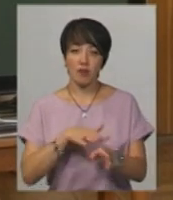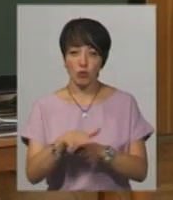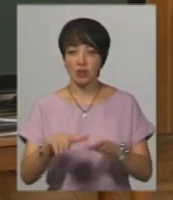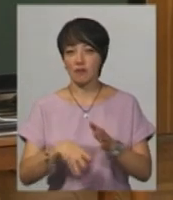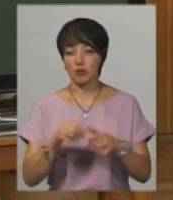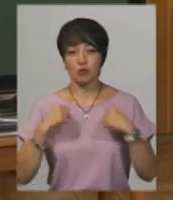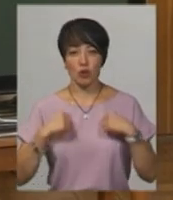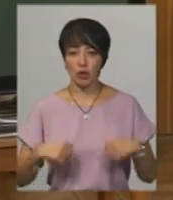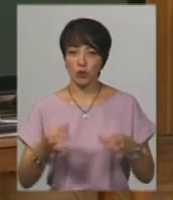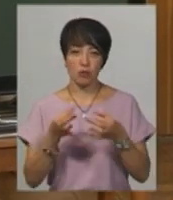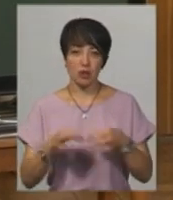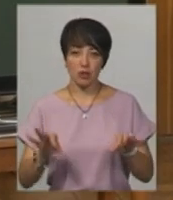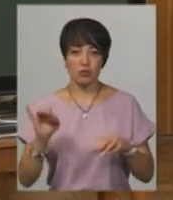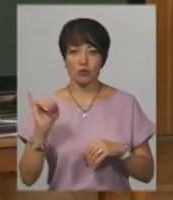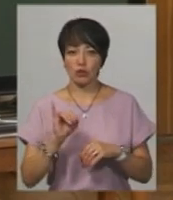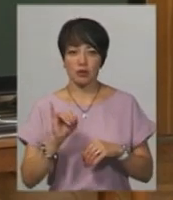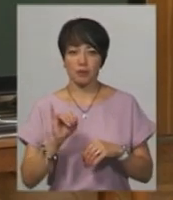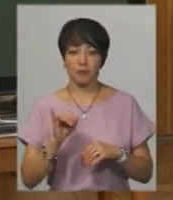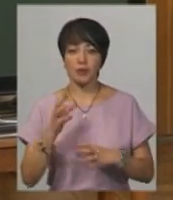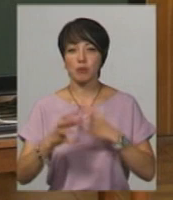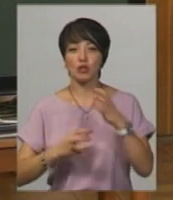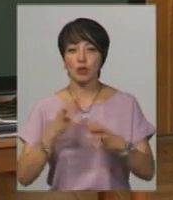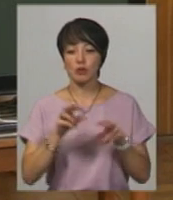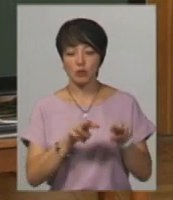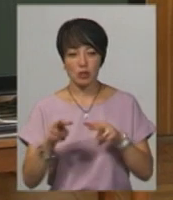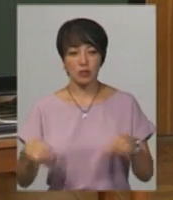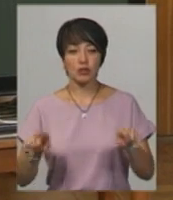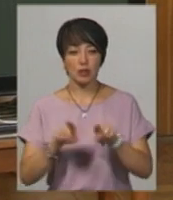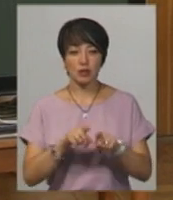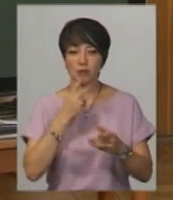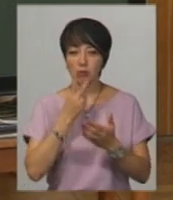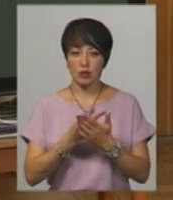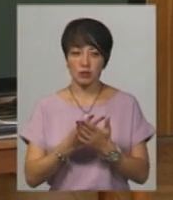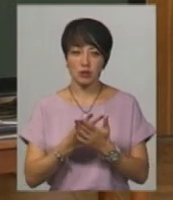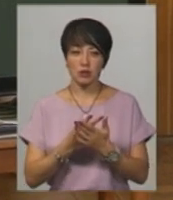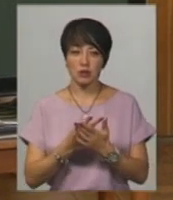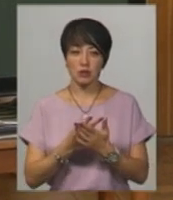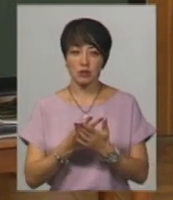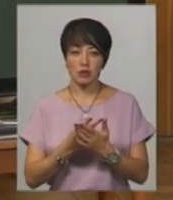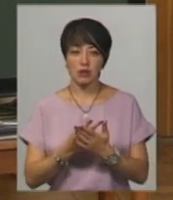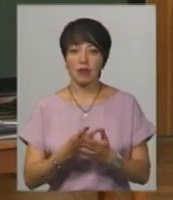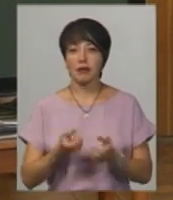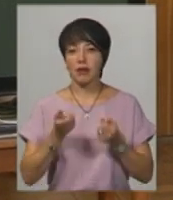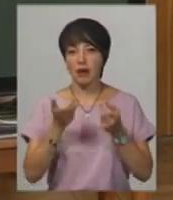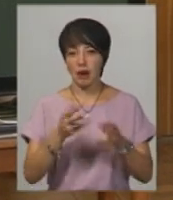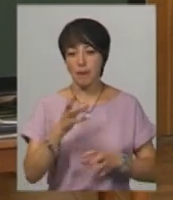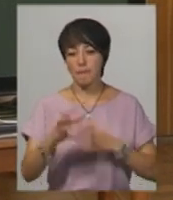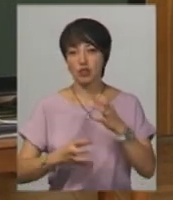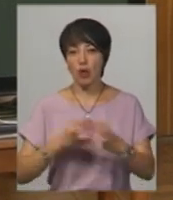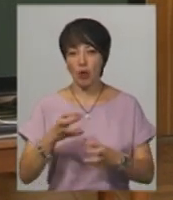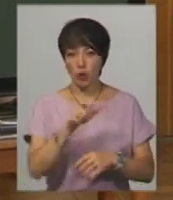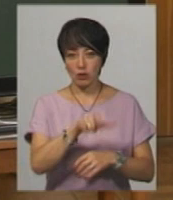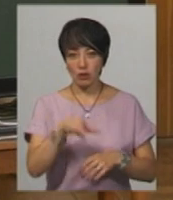дуже спокійно, демократично. І, в принципі, міжнародні спостережчі теж, ми бачили, десь кілька місій міжнародних спостережчів працювали.